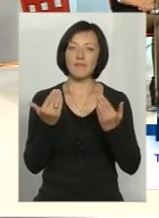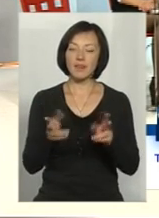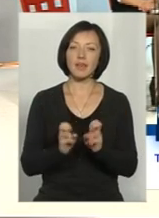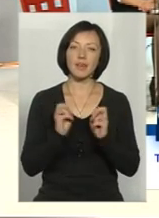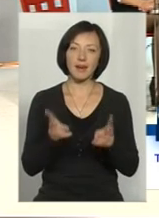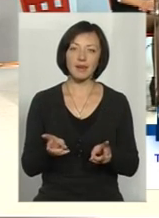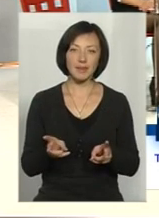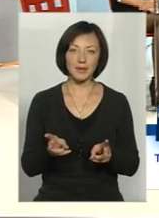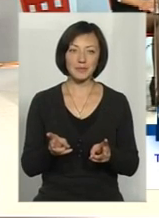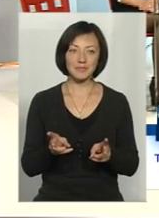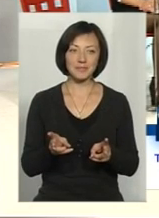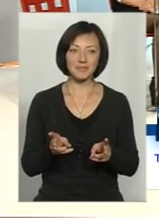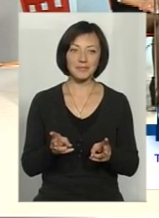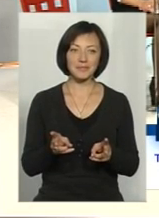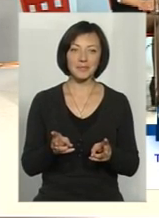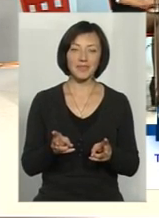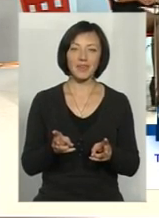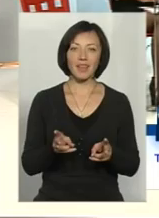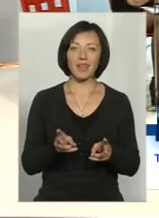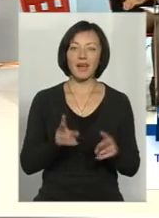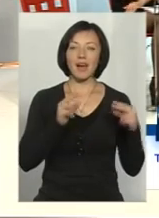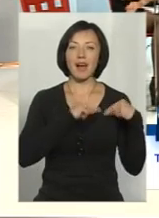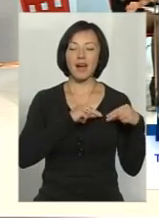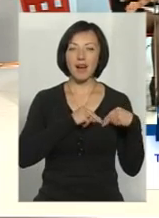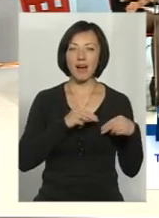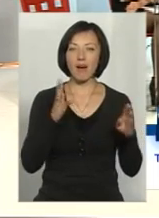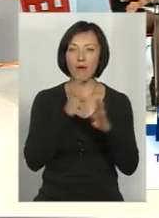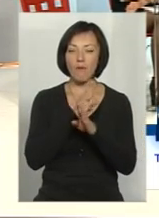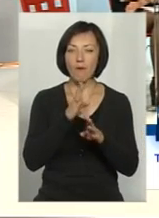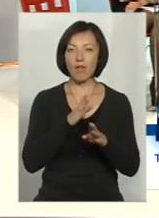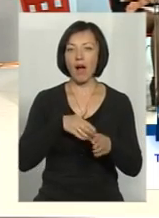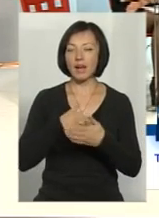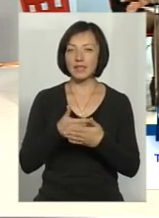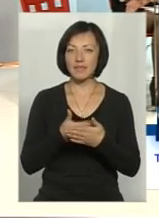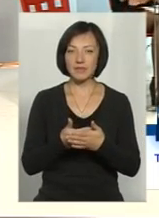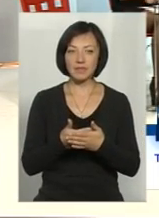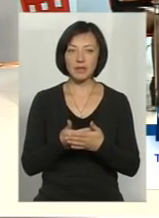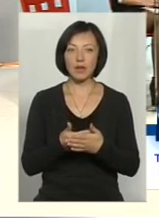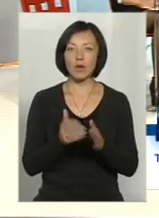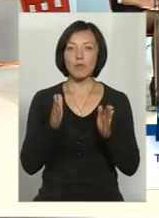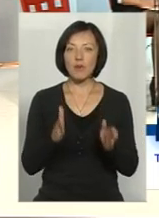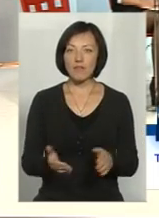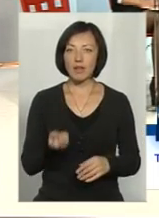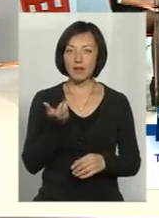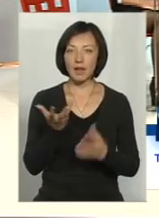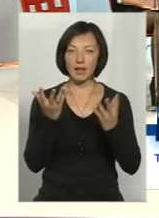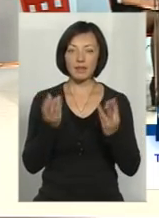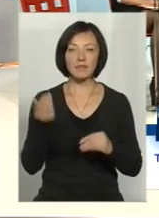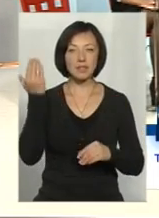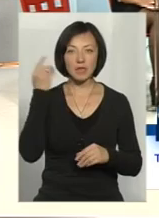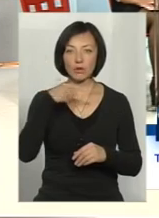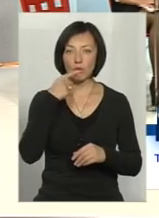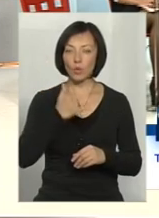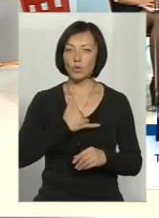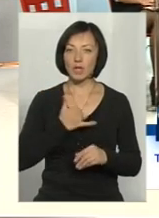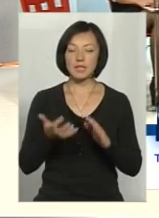еколог, як активіст, як громадський діяч. Ми буквально пару днів назад говорили про те, що у